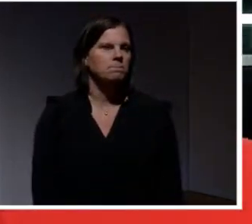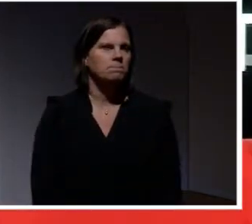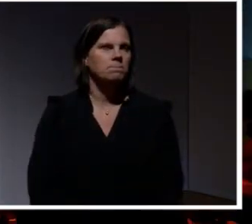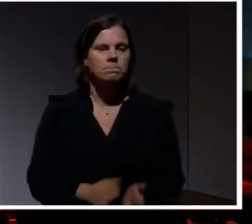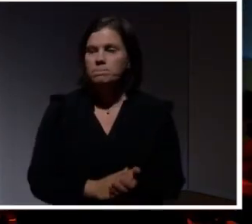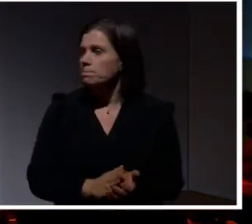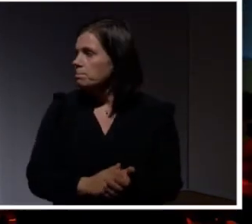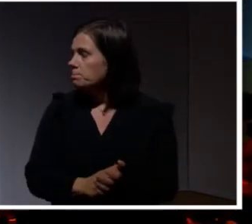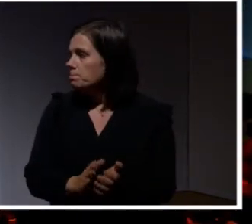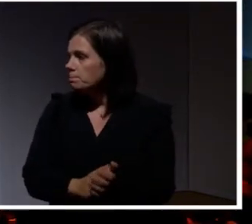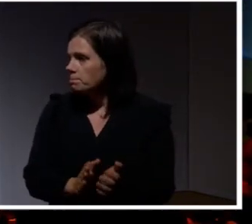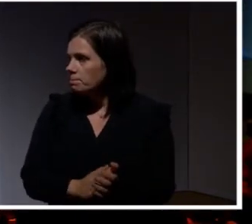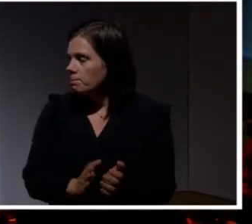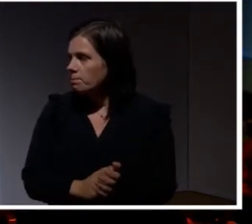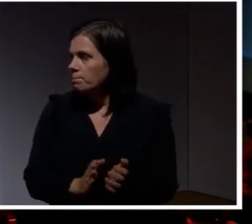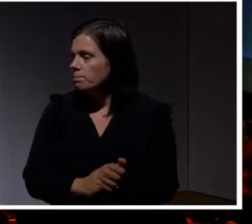Applåder.